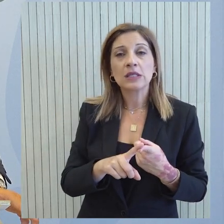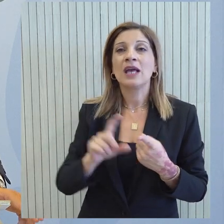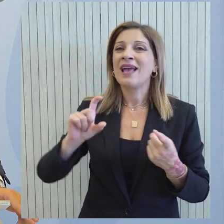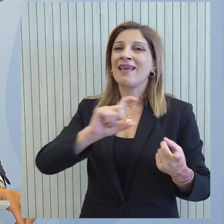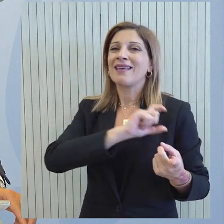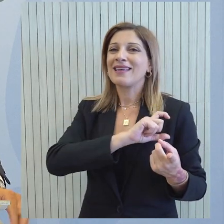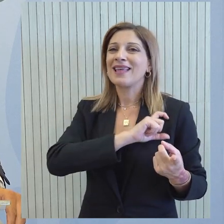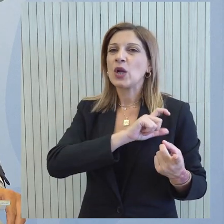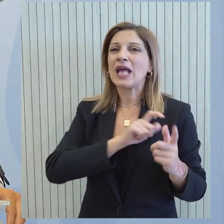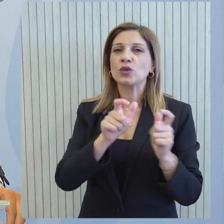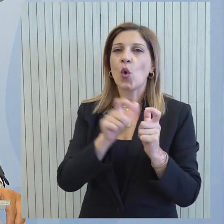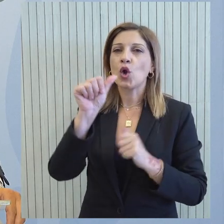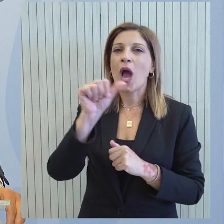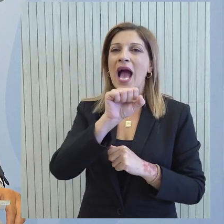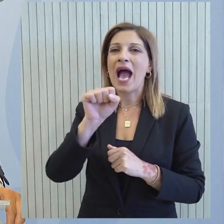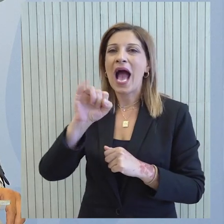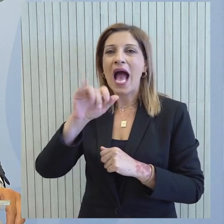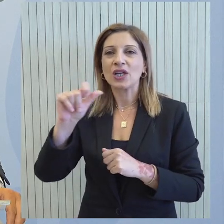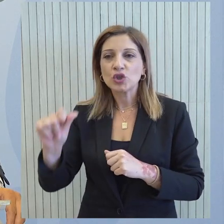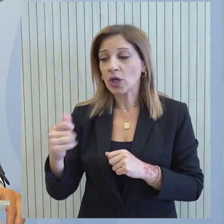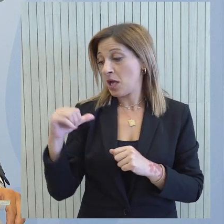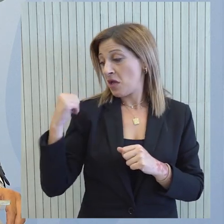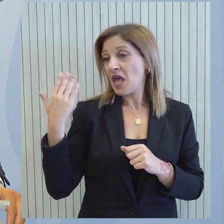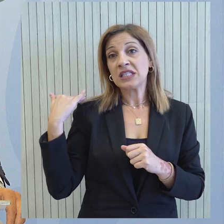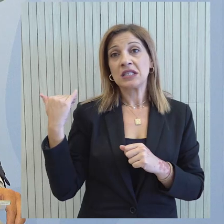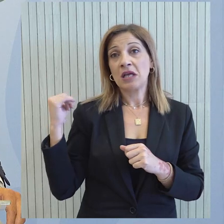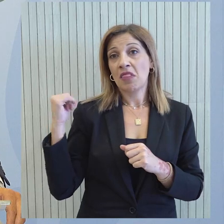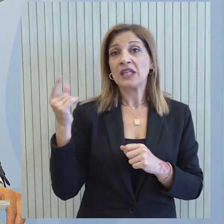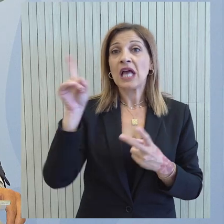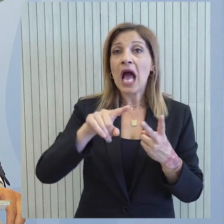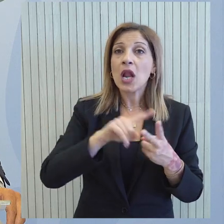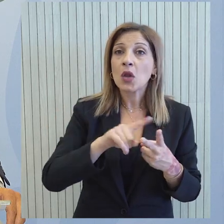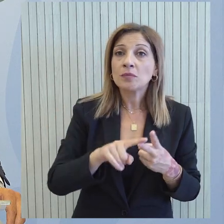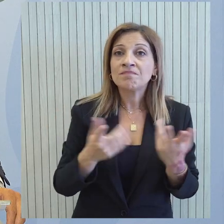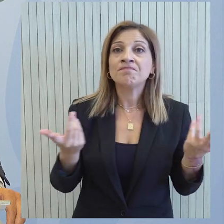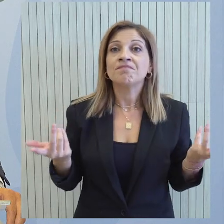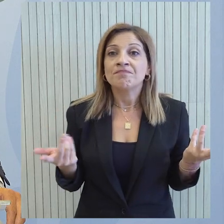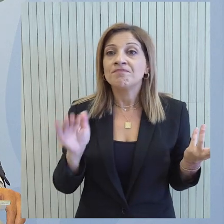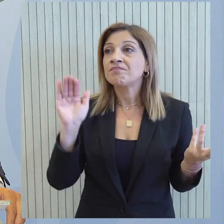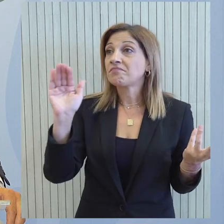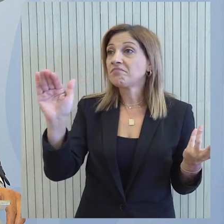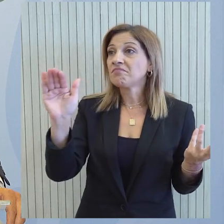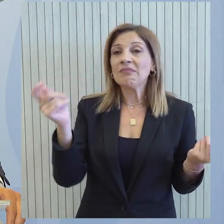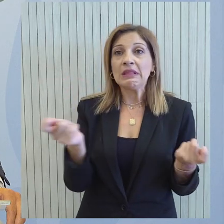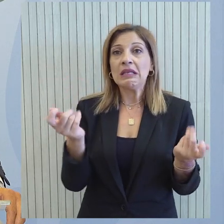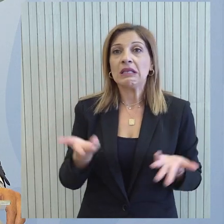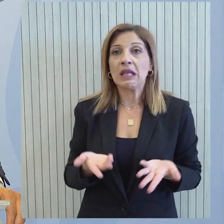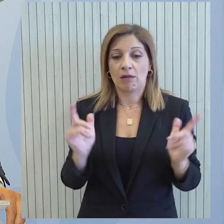είσοδο στον κοινοτάρχη της Άσχουσας μας προβλημαρίζει αυτό κανένας δηλαδή δεν μπορεί να αισθάνει ασφάλεια